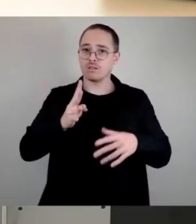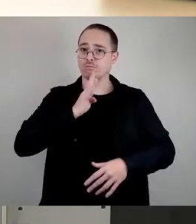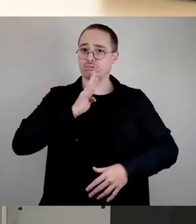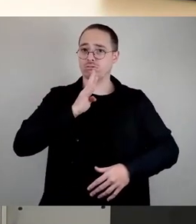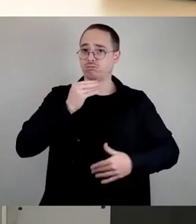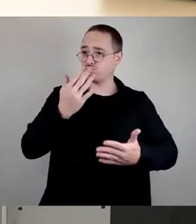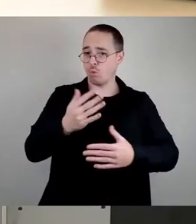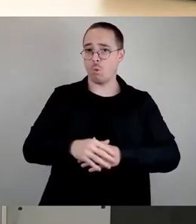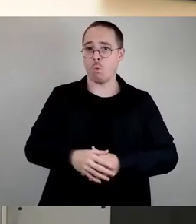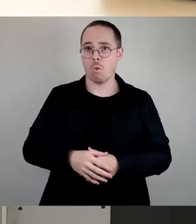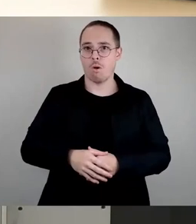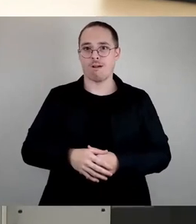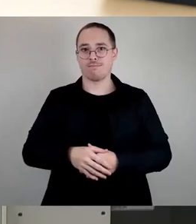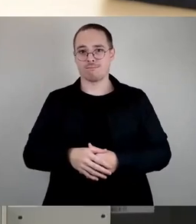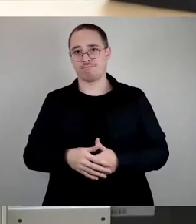gut.